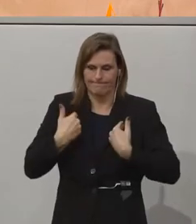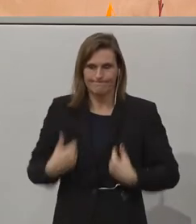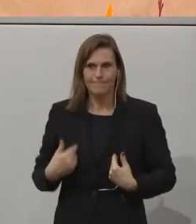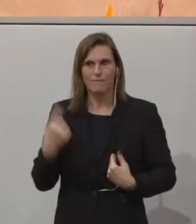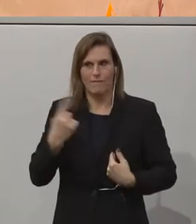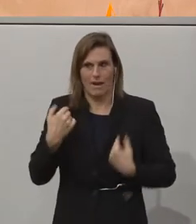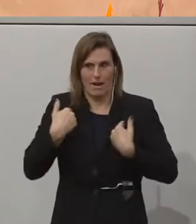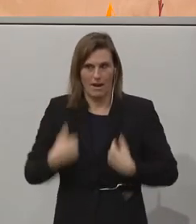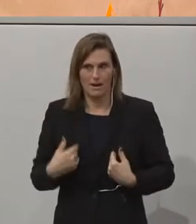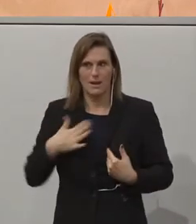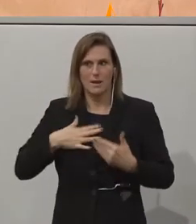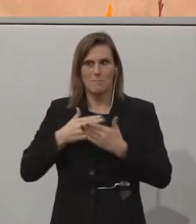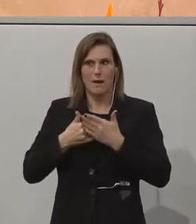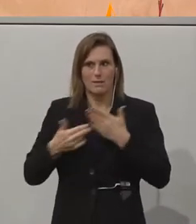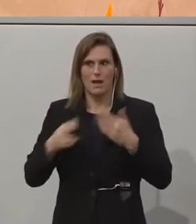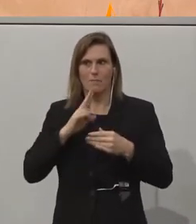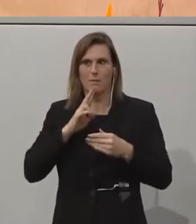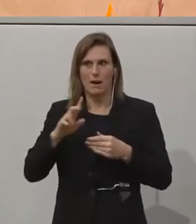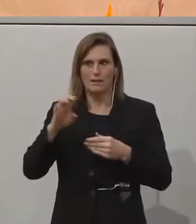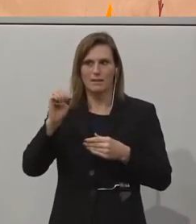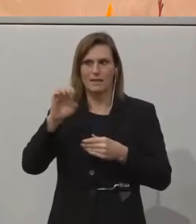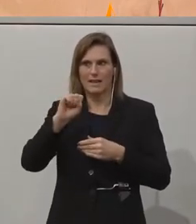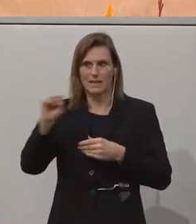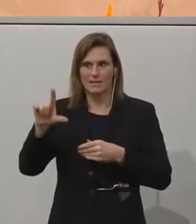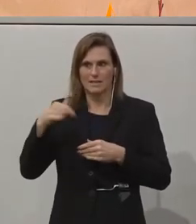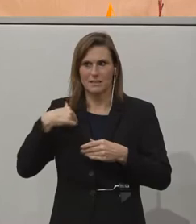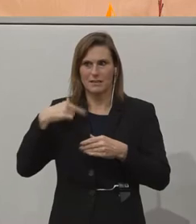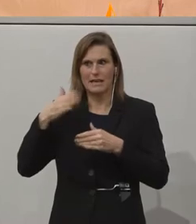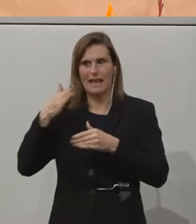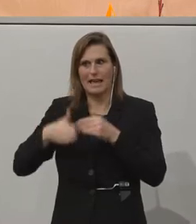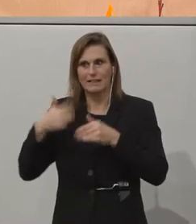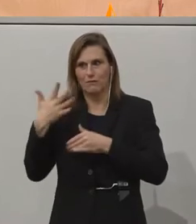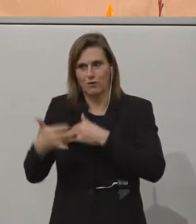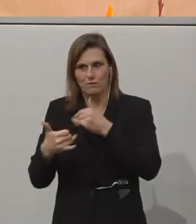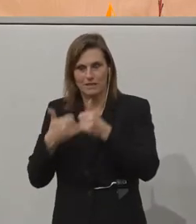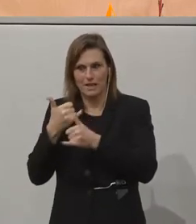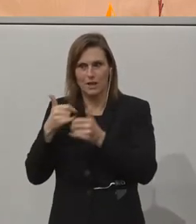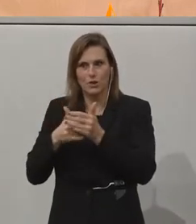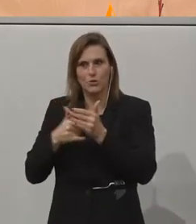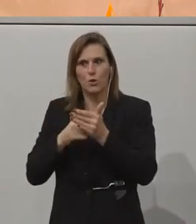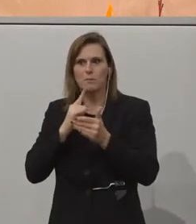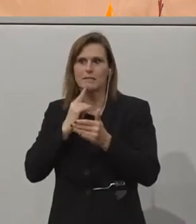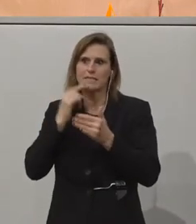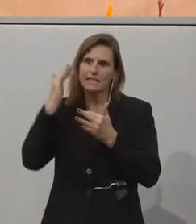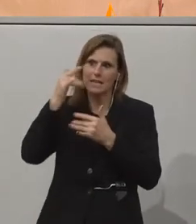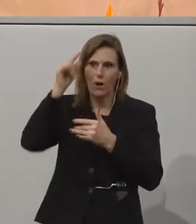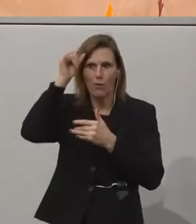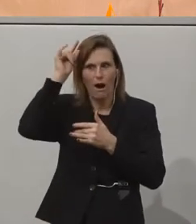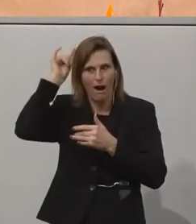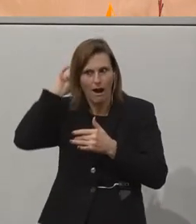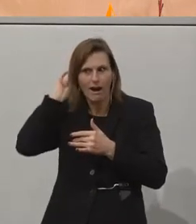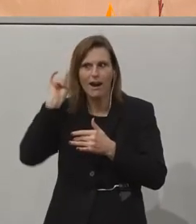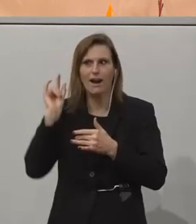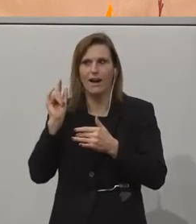Mein Name ist Martin Essl, ich bin in den Endfünfzigern, habe noch ein paar graue Haare, trage einen